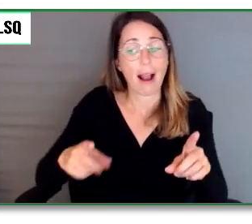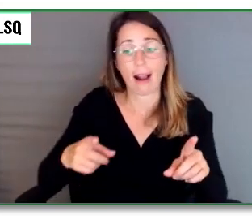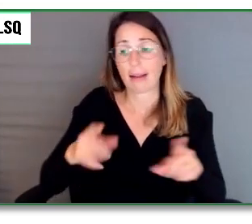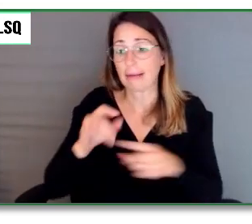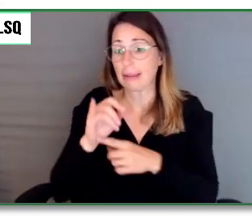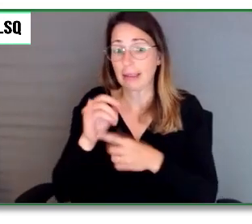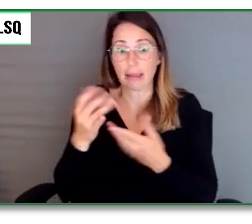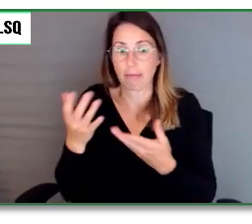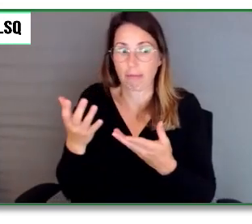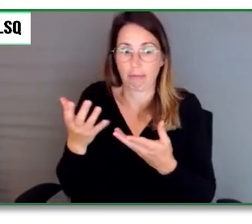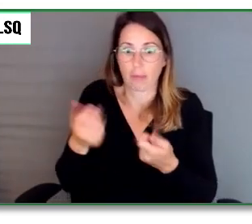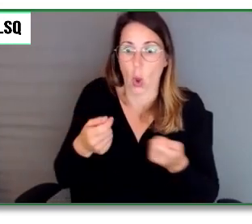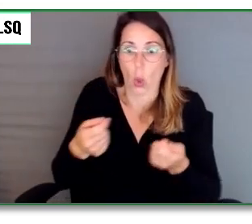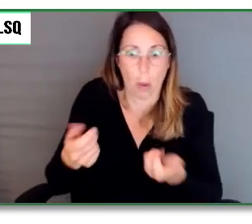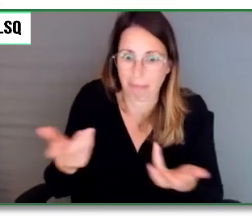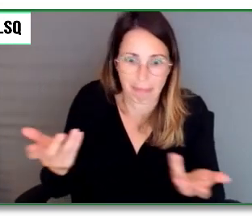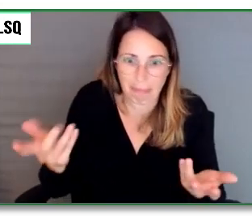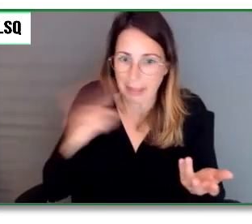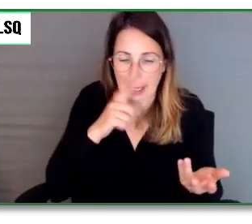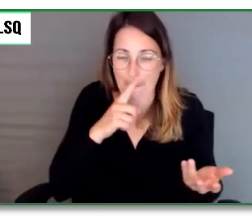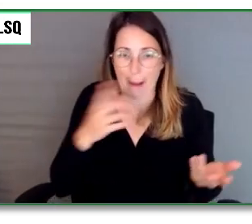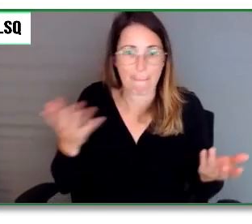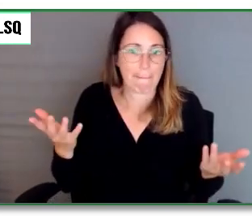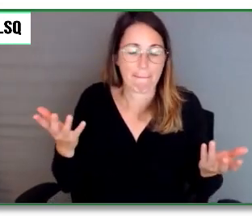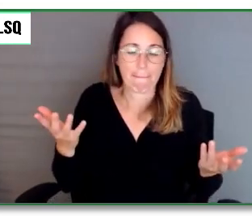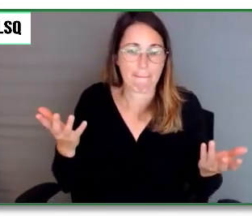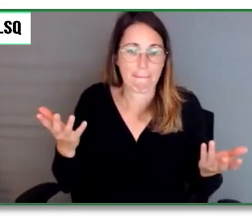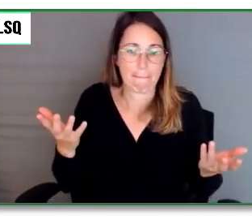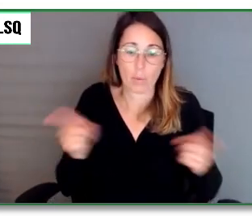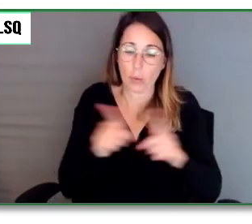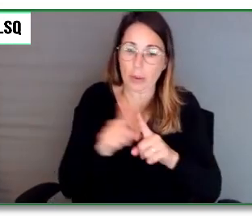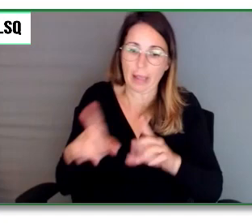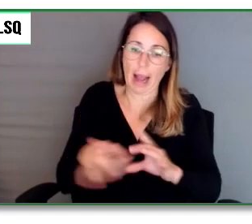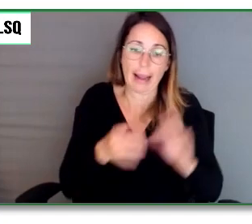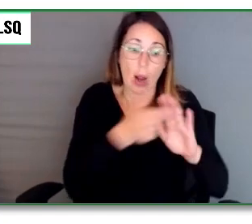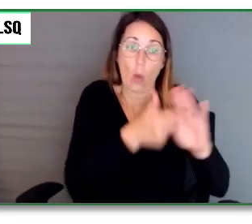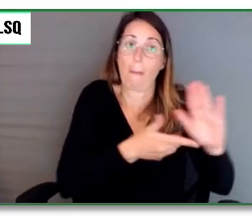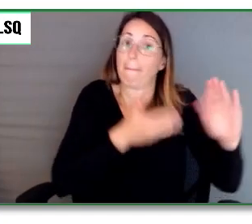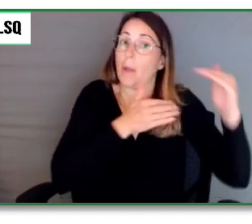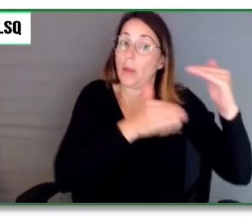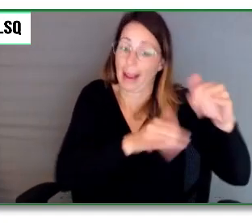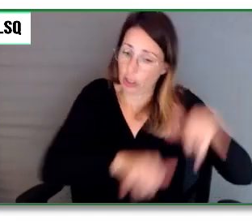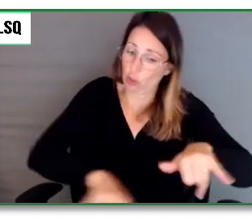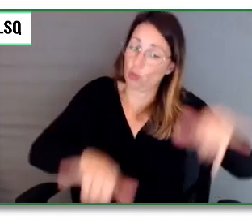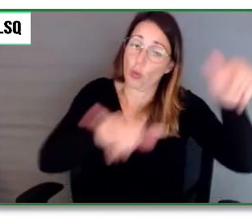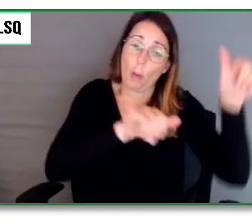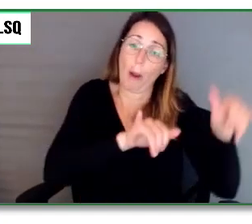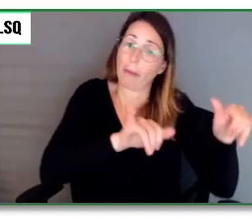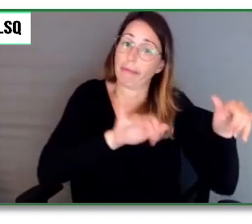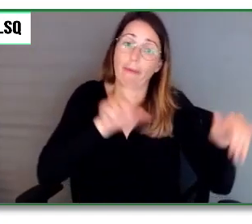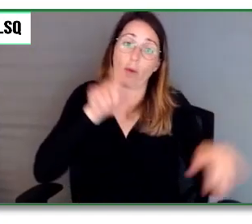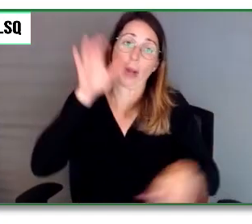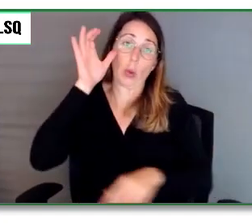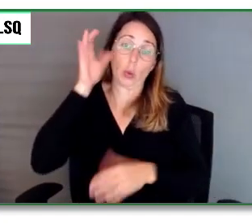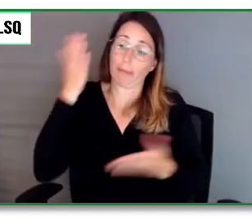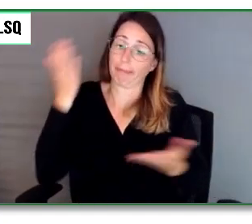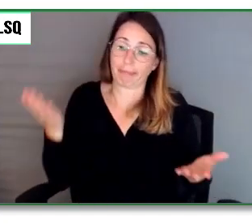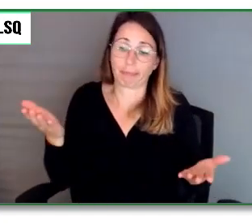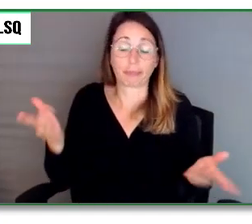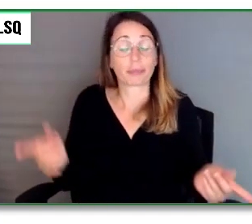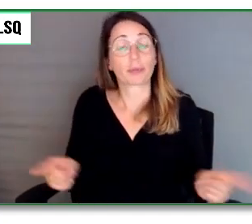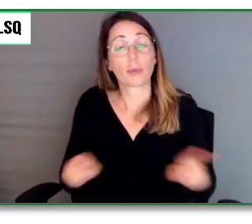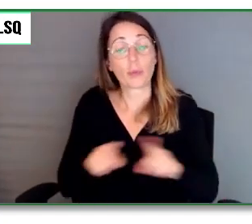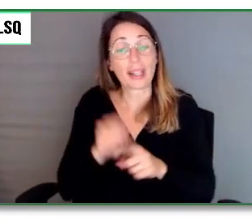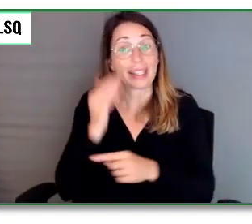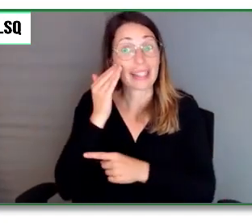et qui est assujetti à une protection pour tous. Et enfin, il faut également savoir que certaines